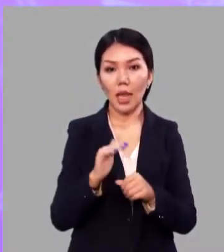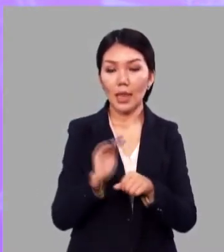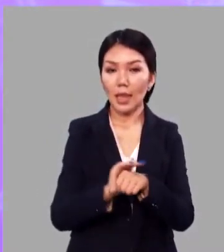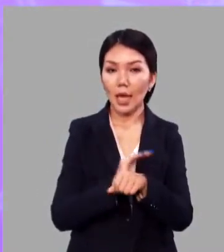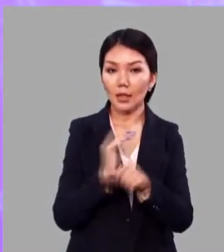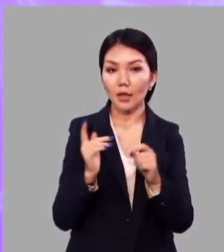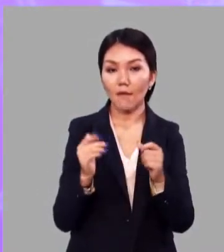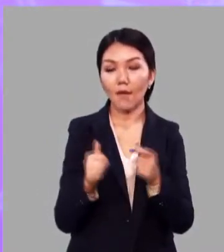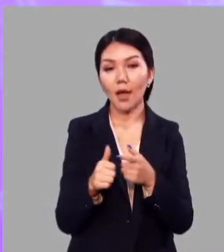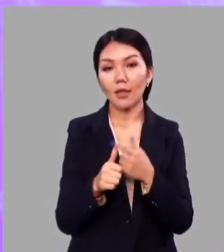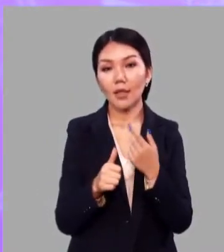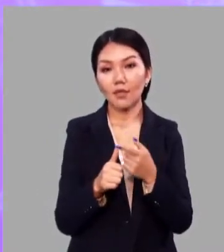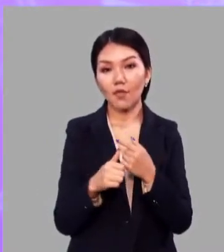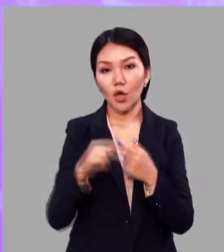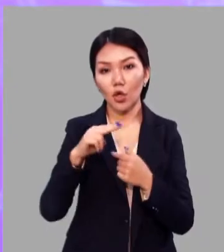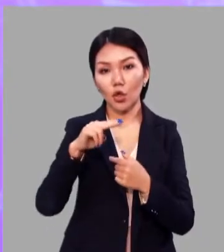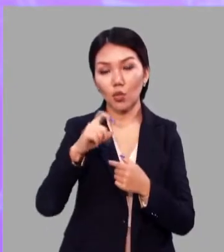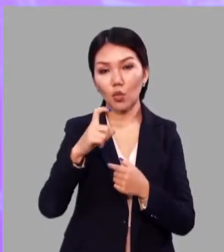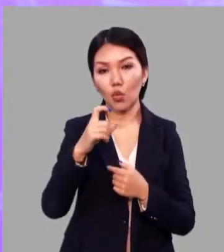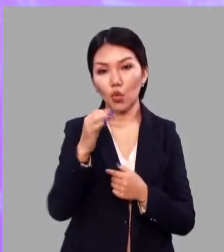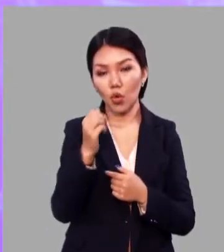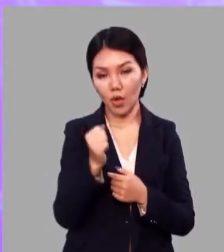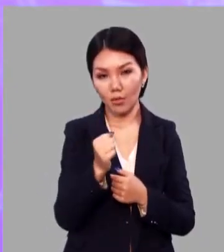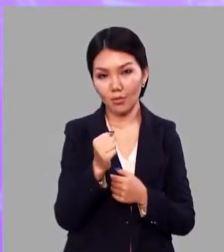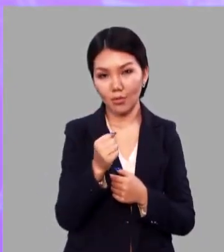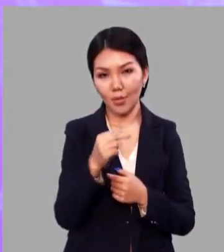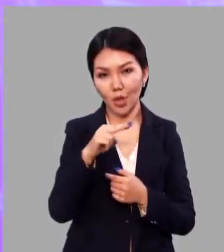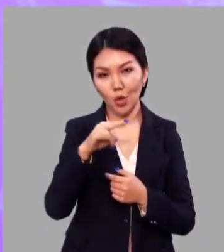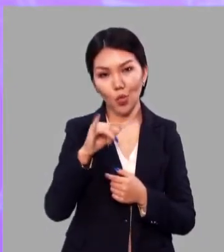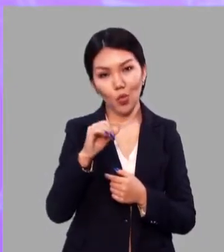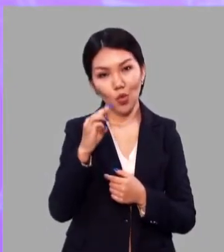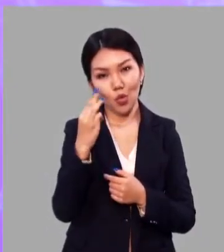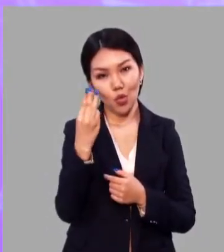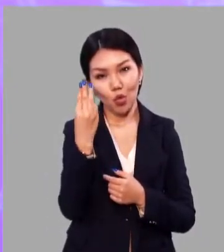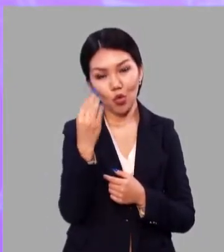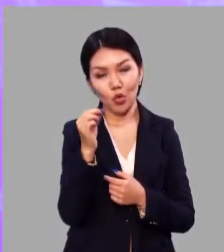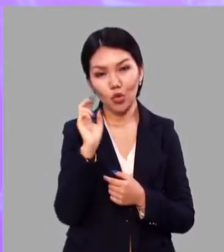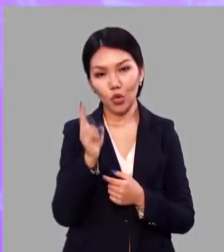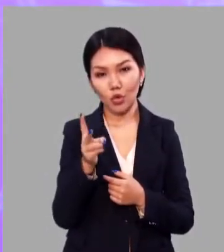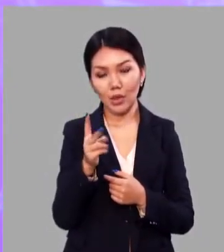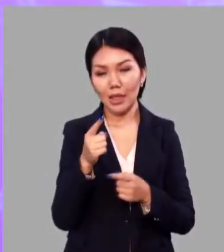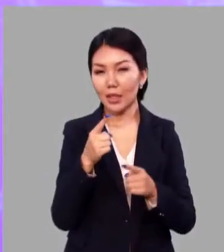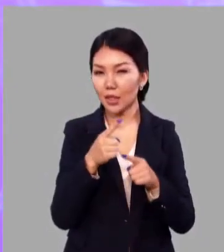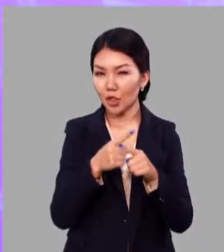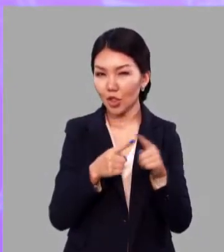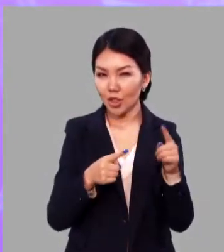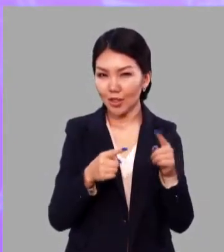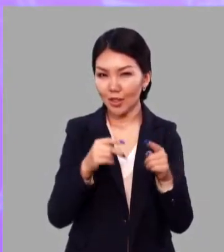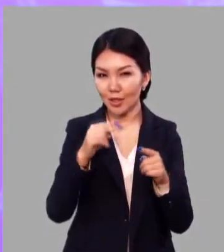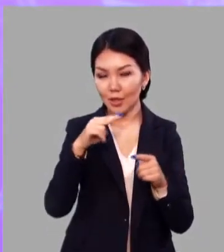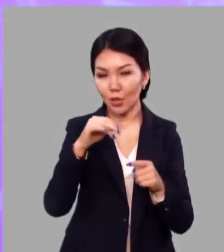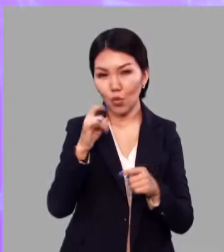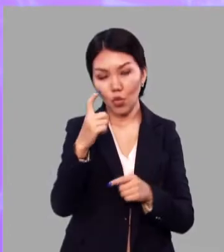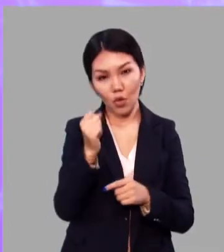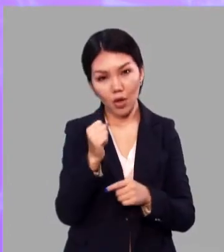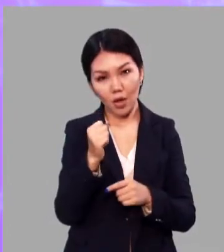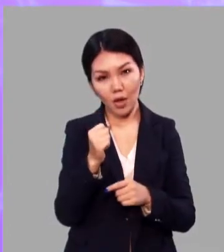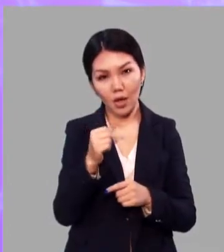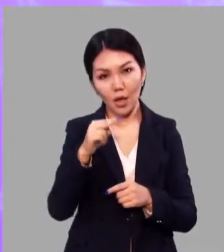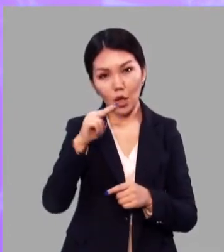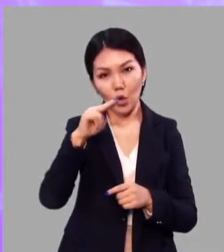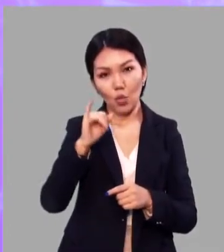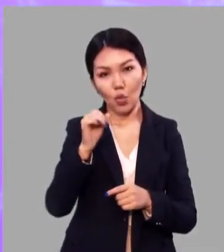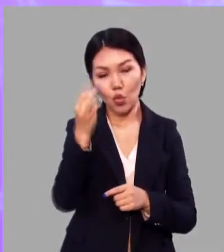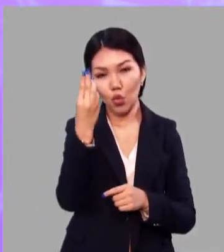Ласковое название пуха. Пушок. Частичка пуха. Пушинка.